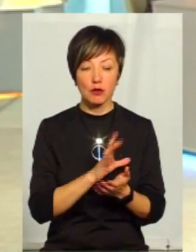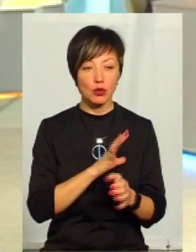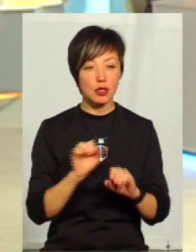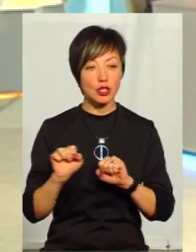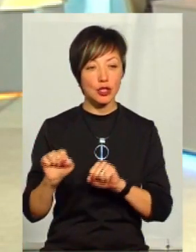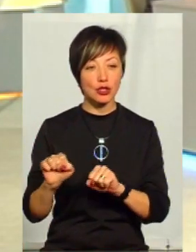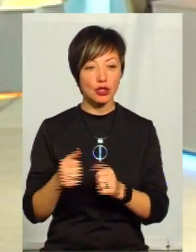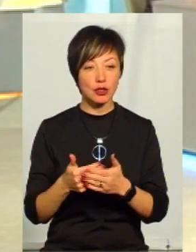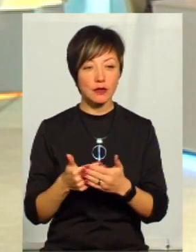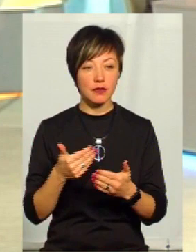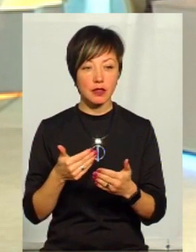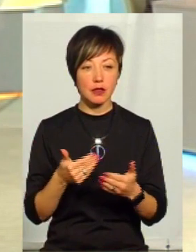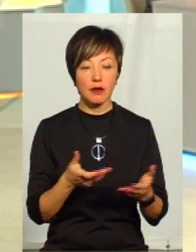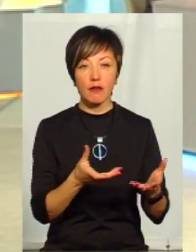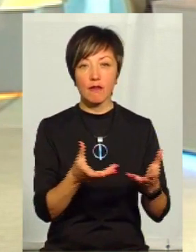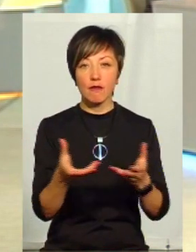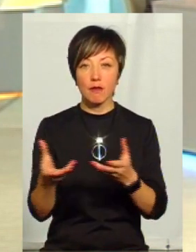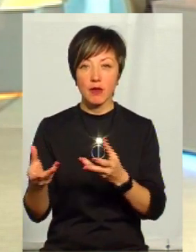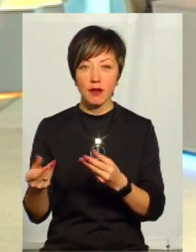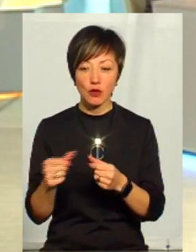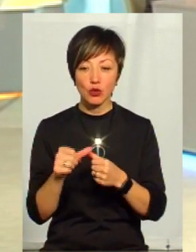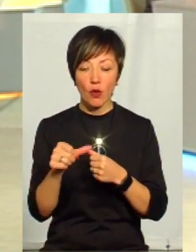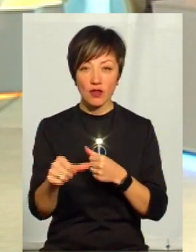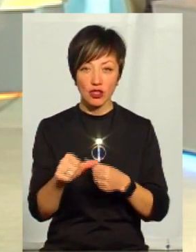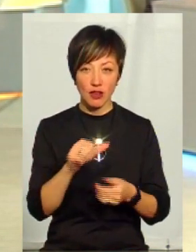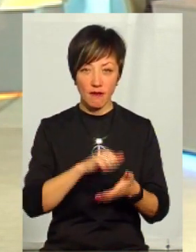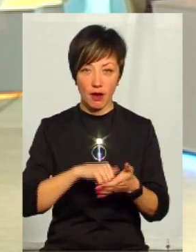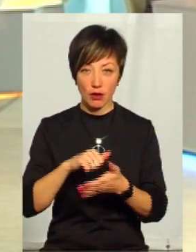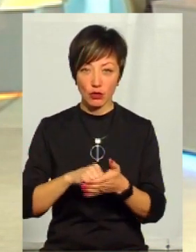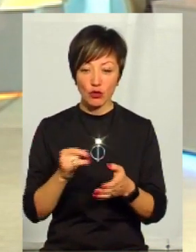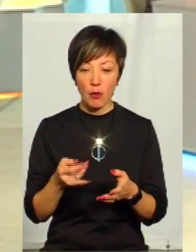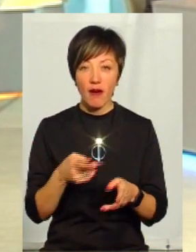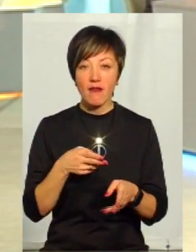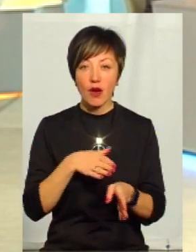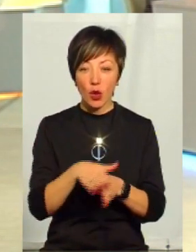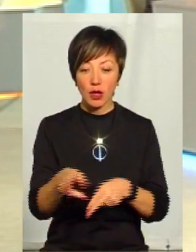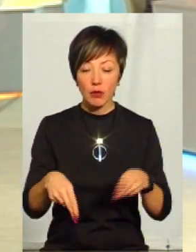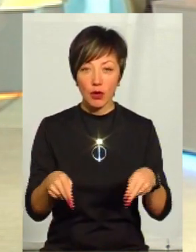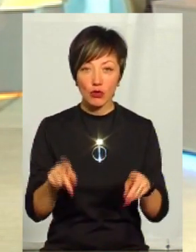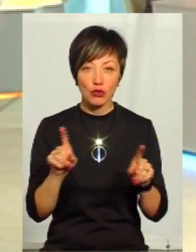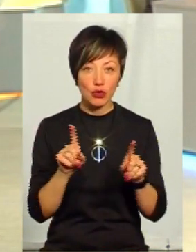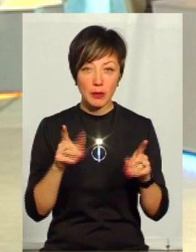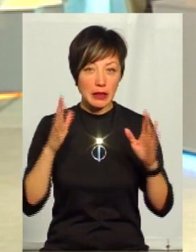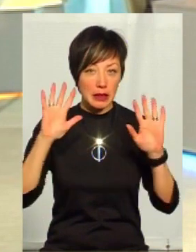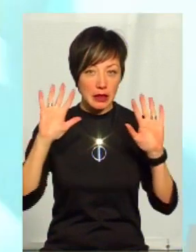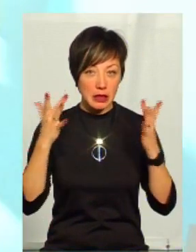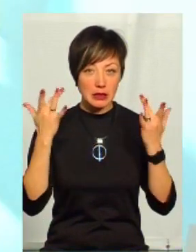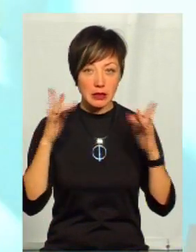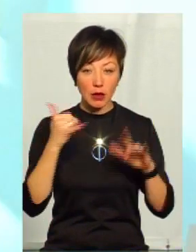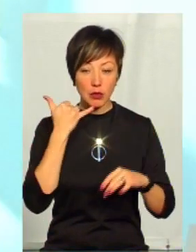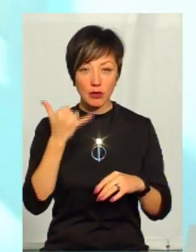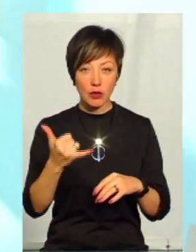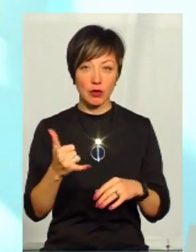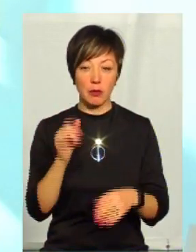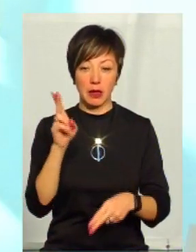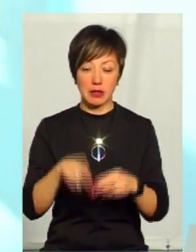захищений від впливу зовнішніх факторів. Для того, щоб під час виконання оперативного втручання щось, вроді би, не сталося, хто не позвонив